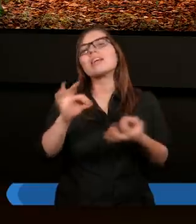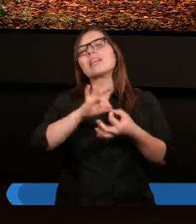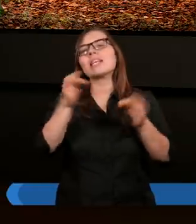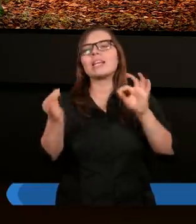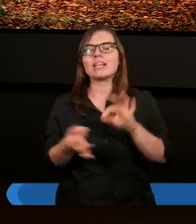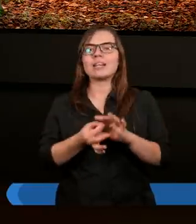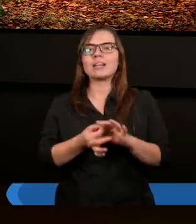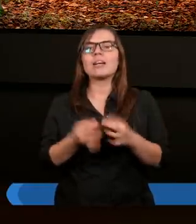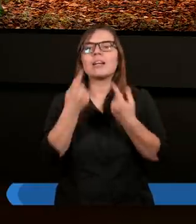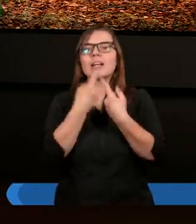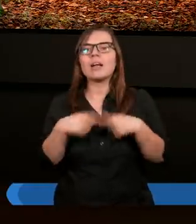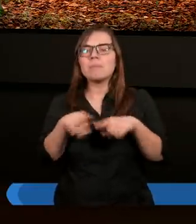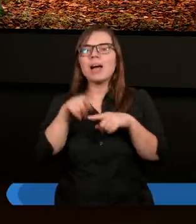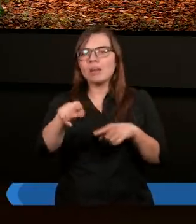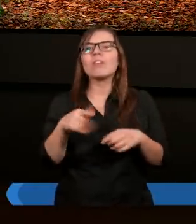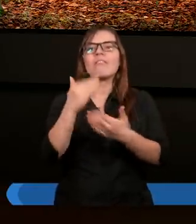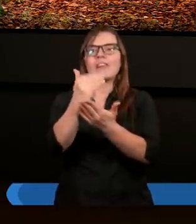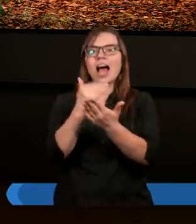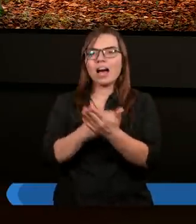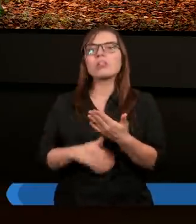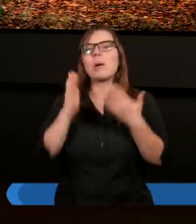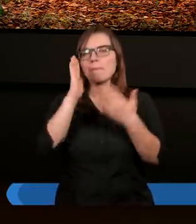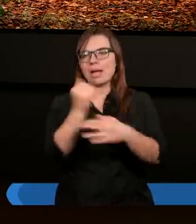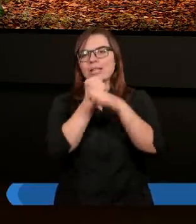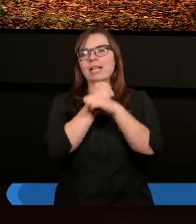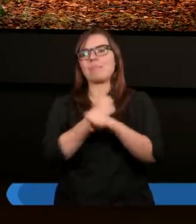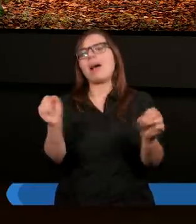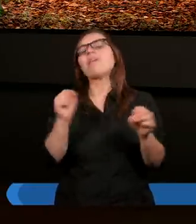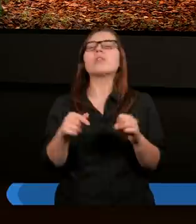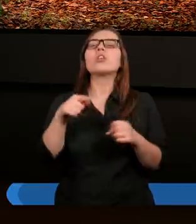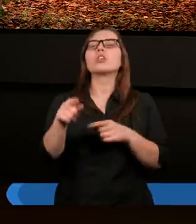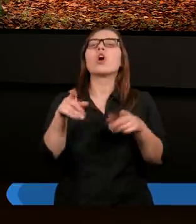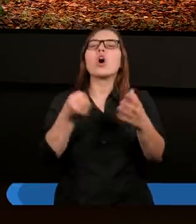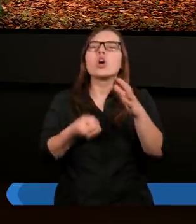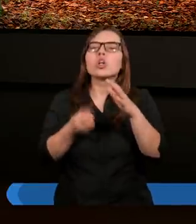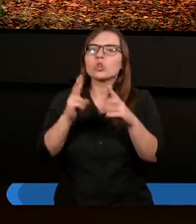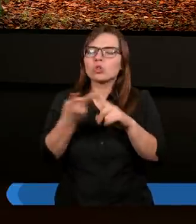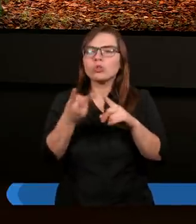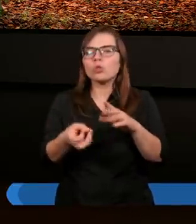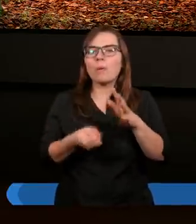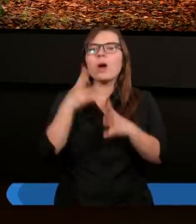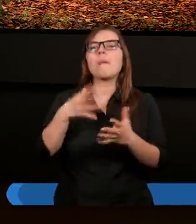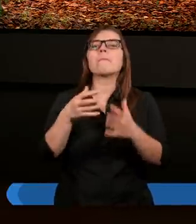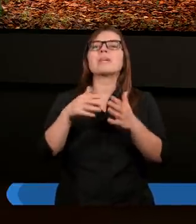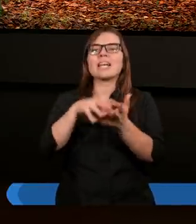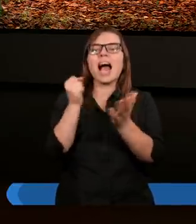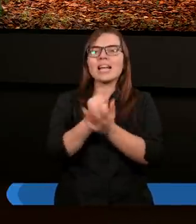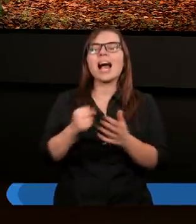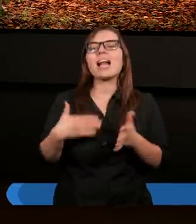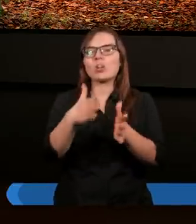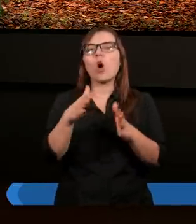gdy spełnię te warunki, będę zbawiony. Czyli droga przykazań przez tych ludzi